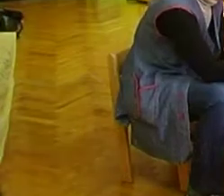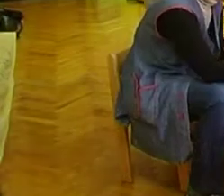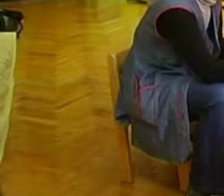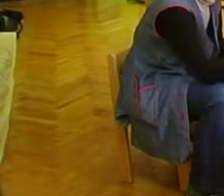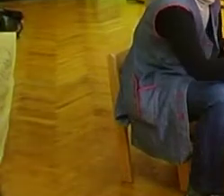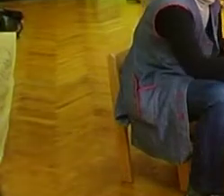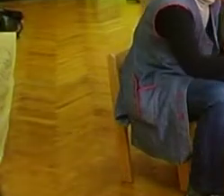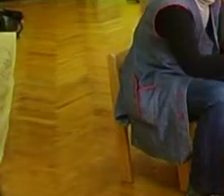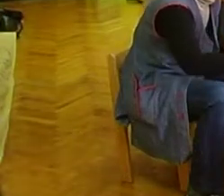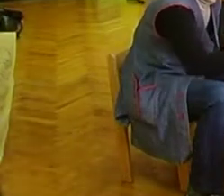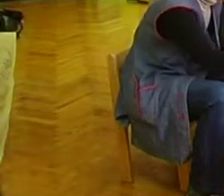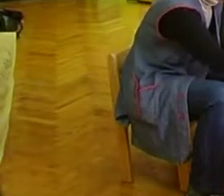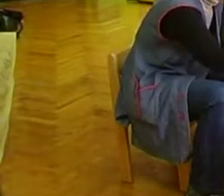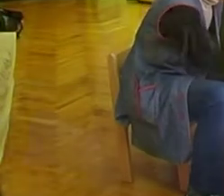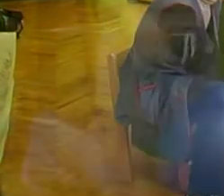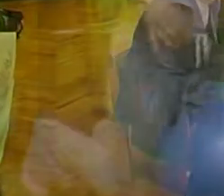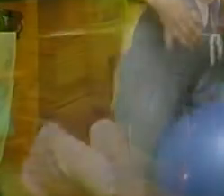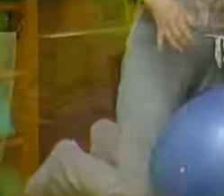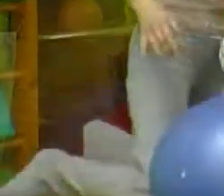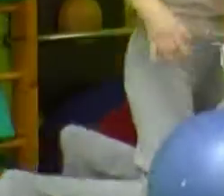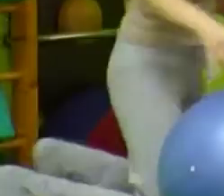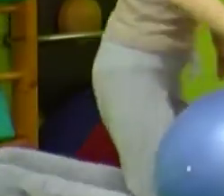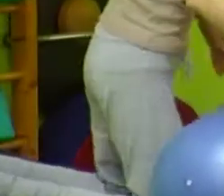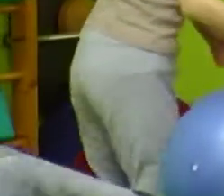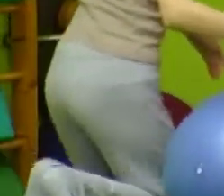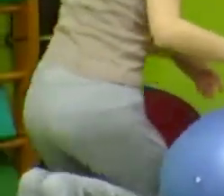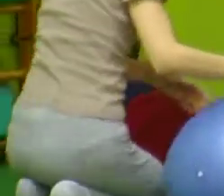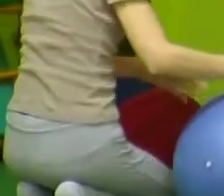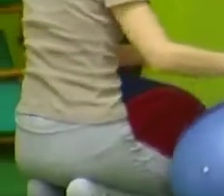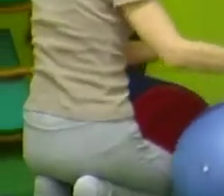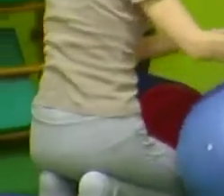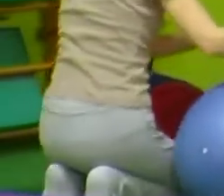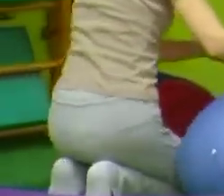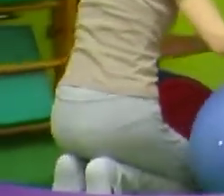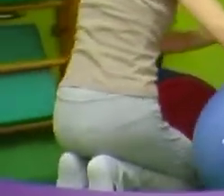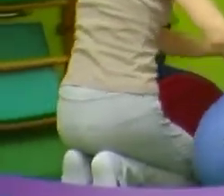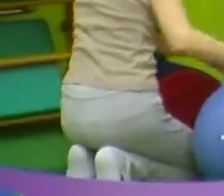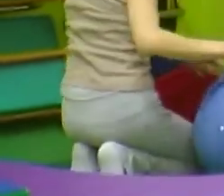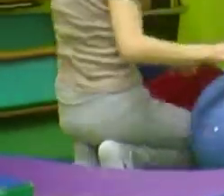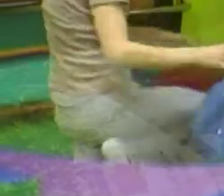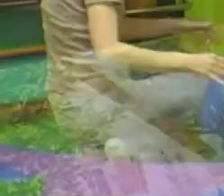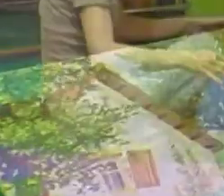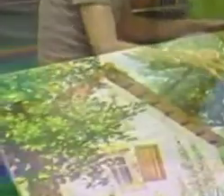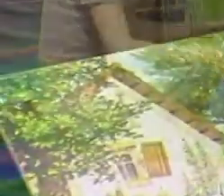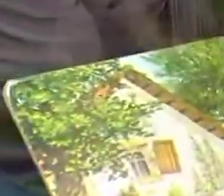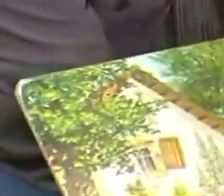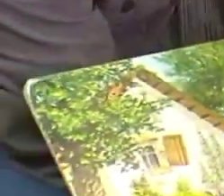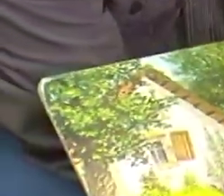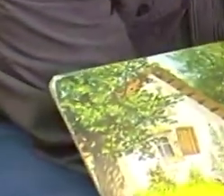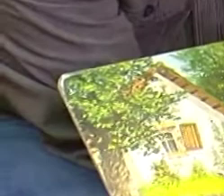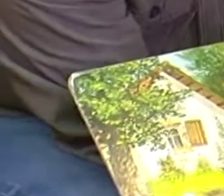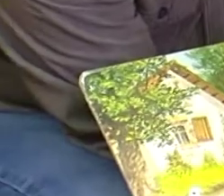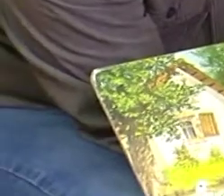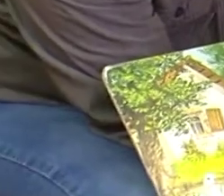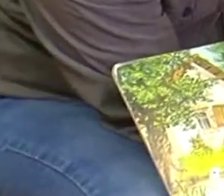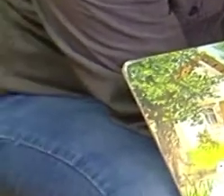potočnica gdje se svaki dan provodi individualizirani pristup djeci s poteškoćama u razvoju. U posebnoj vrtičkoj skupini